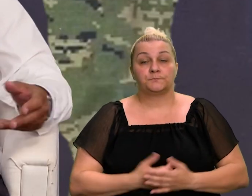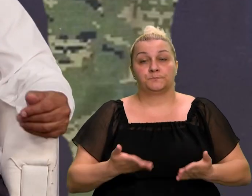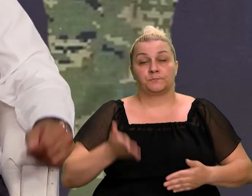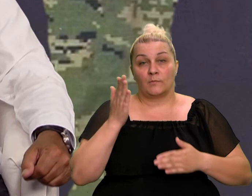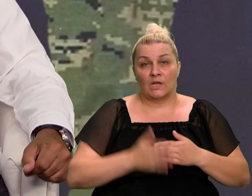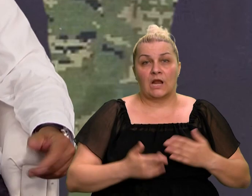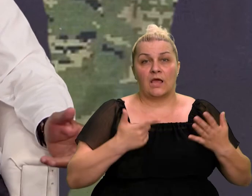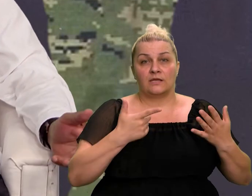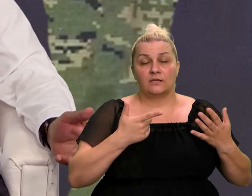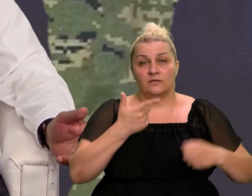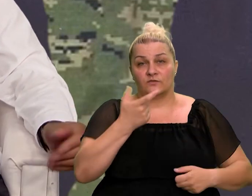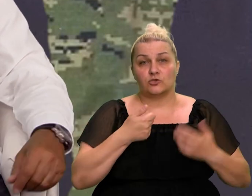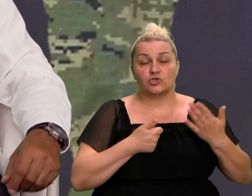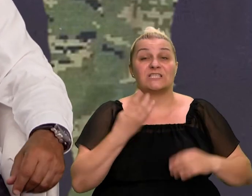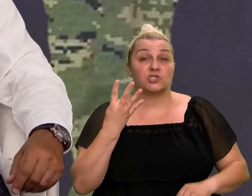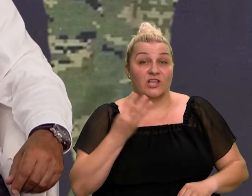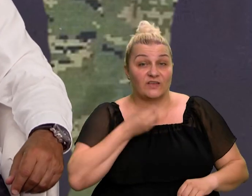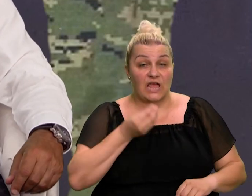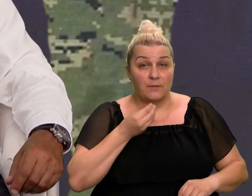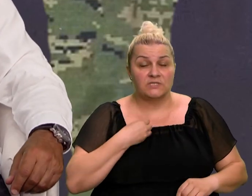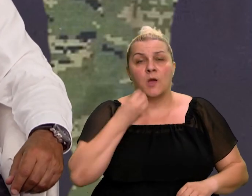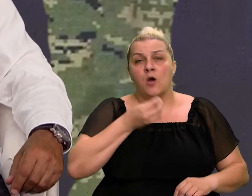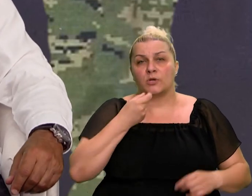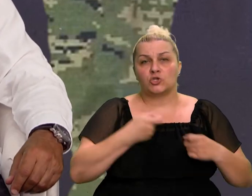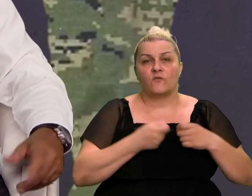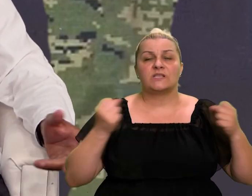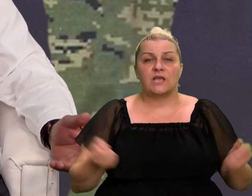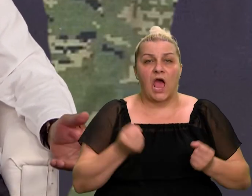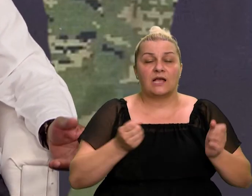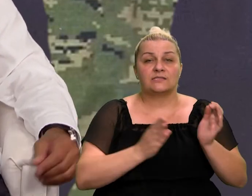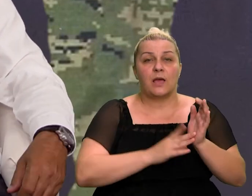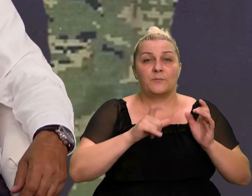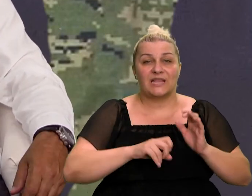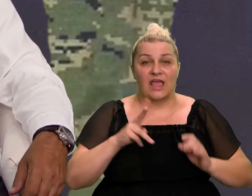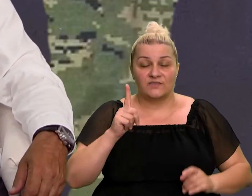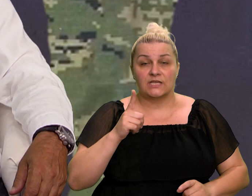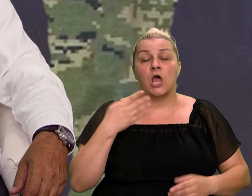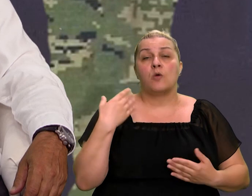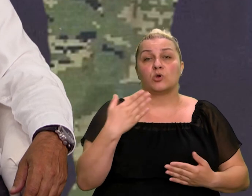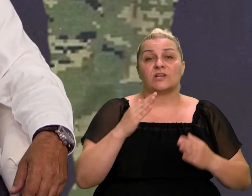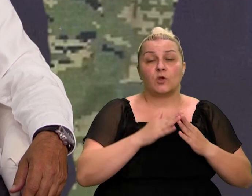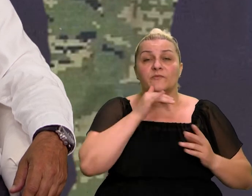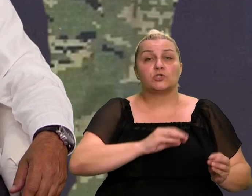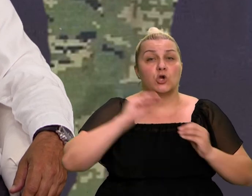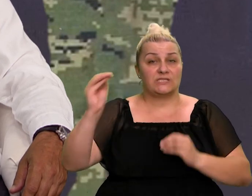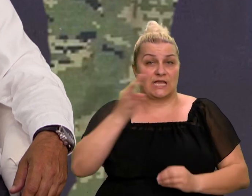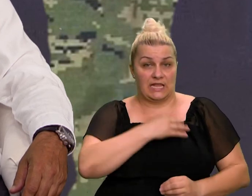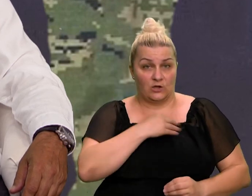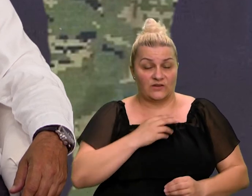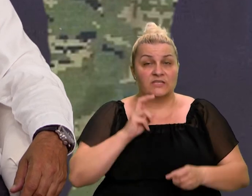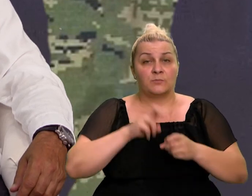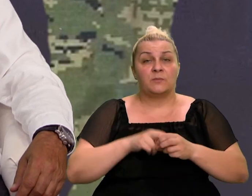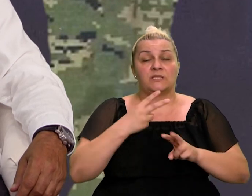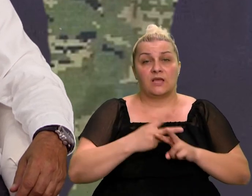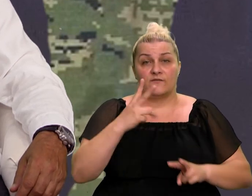264. emisije, pričali smo o operaciji Miljevci, pozdrav domovsko i srednje u Hrvatsko, pozdrav pripanjicima Hrvatskog vijeća